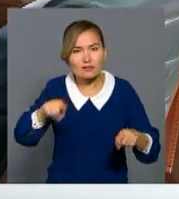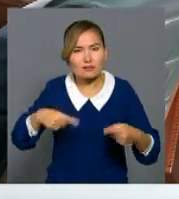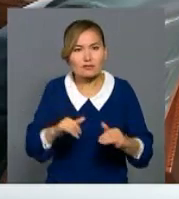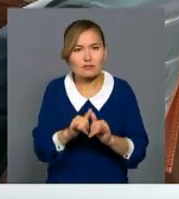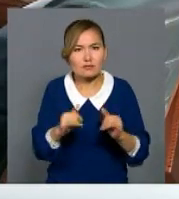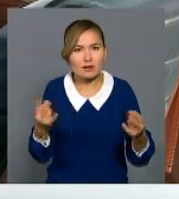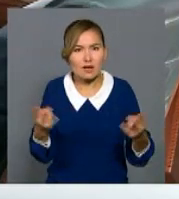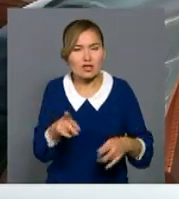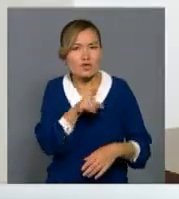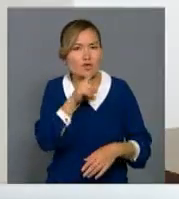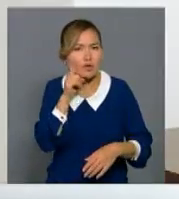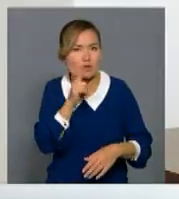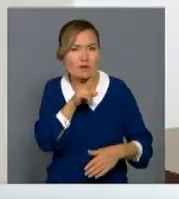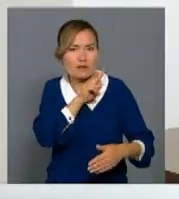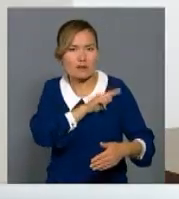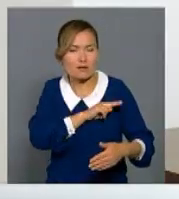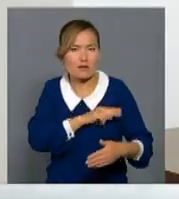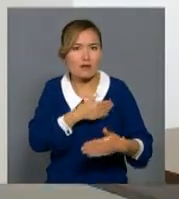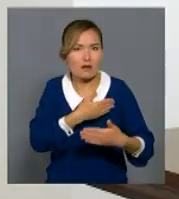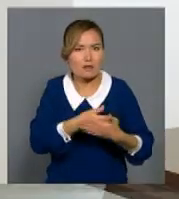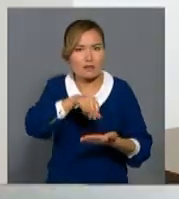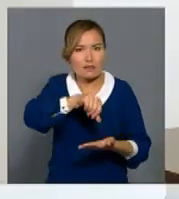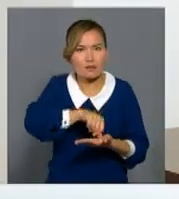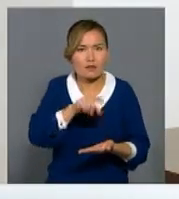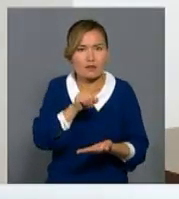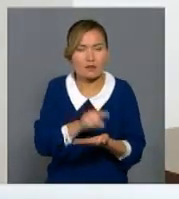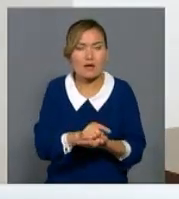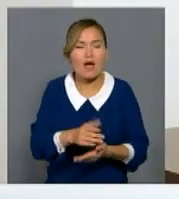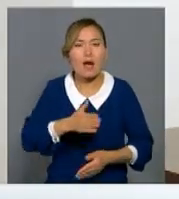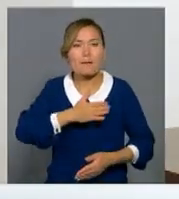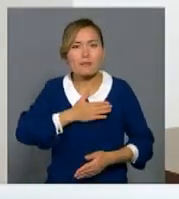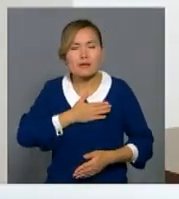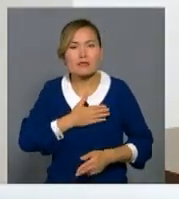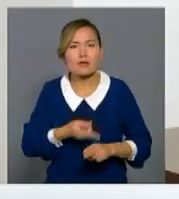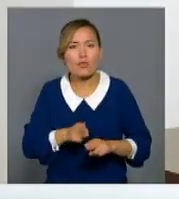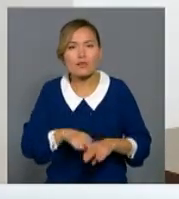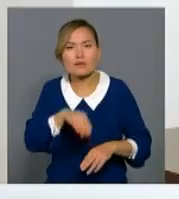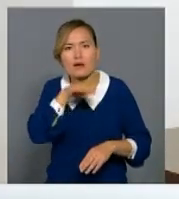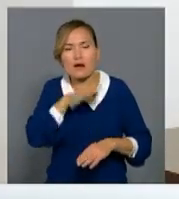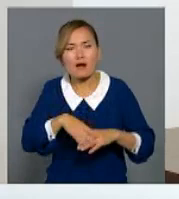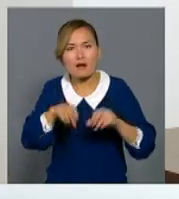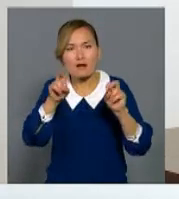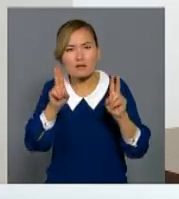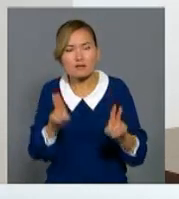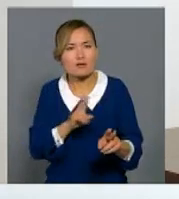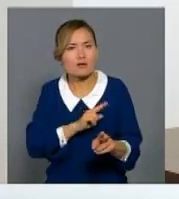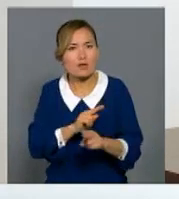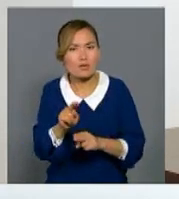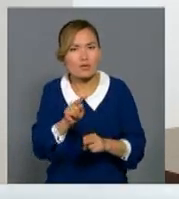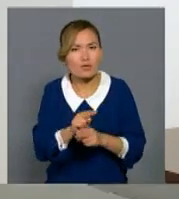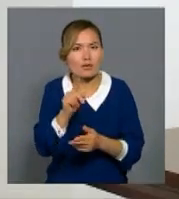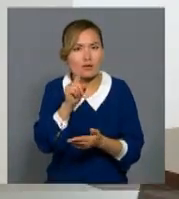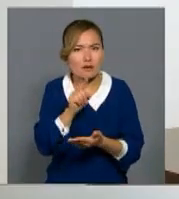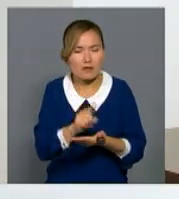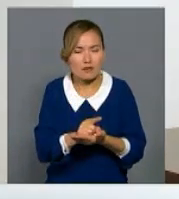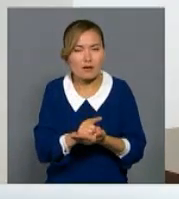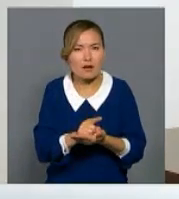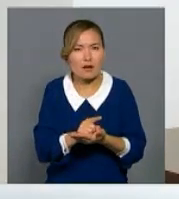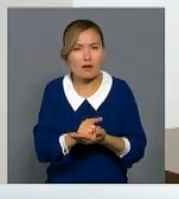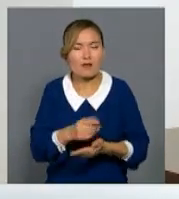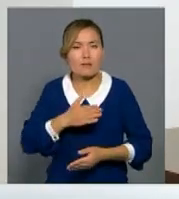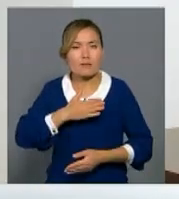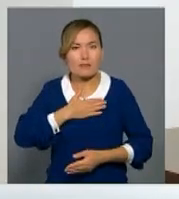қасыптық бағдар беру бағытында фаундейшіндерді ашу. Байшетқан кездерді